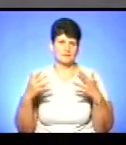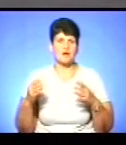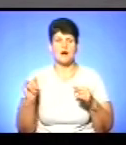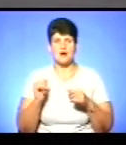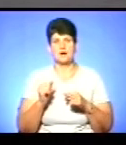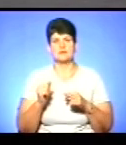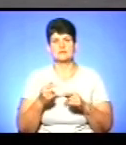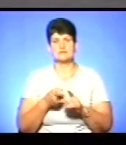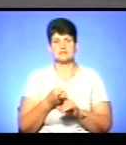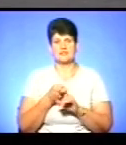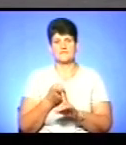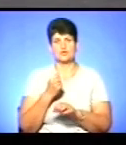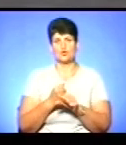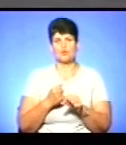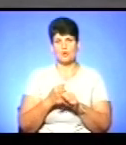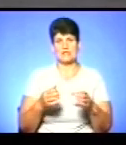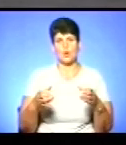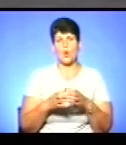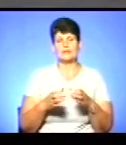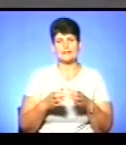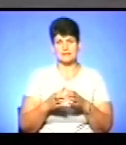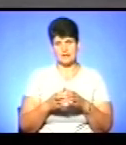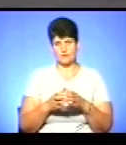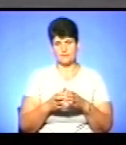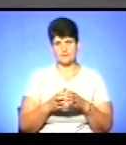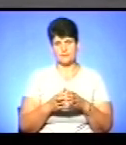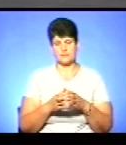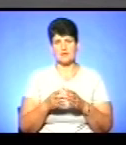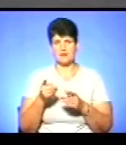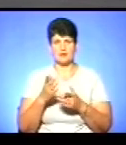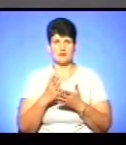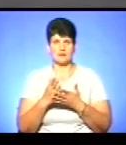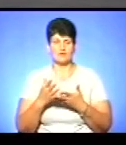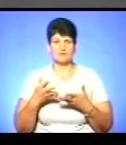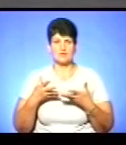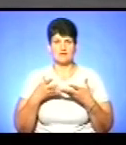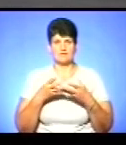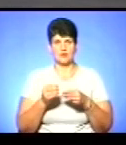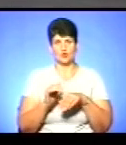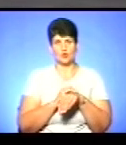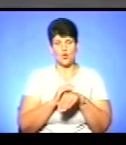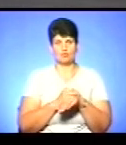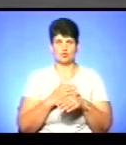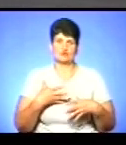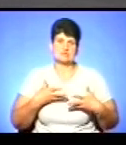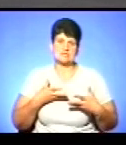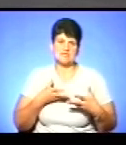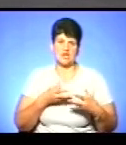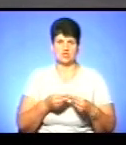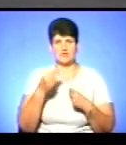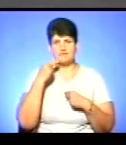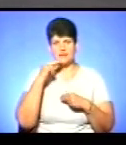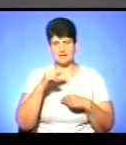й від роботи з колективом, яка створена в атмосферу, доброзичлива, ефективна для